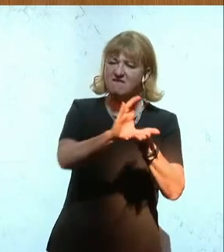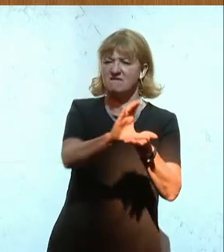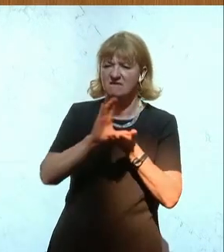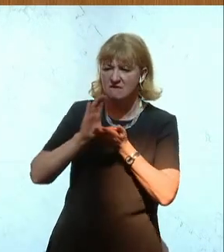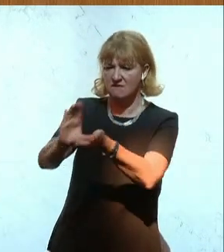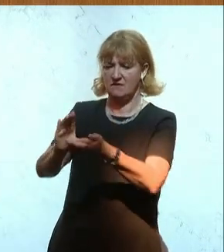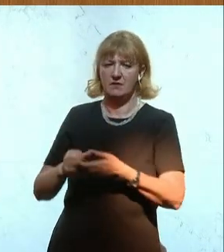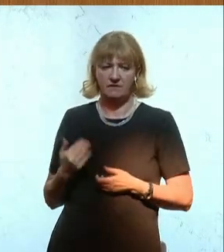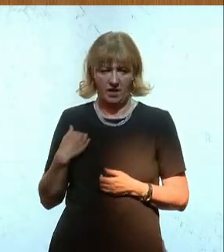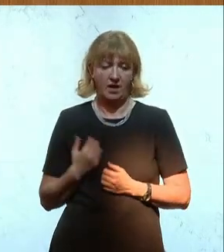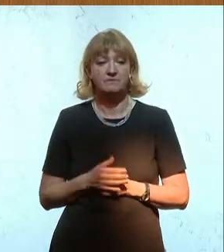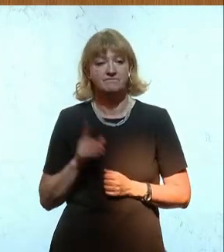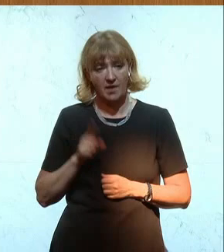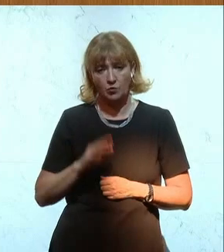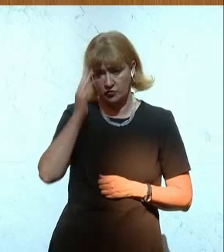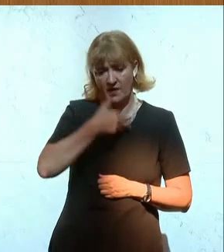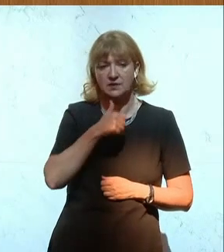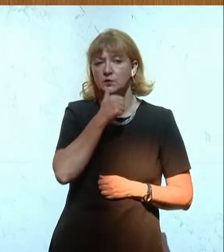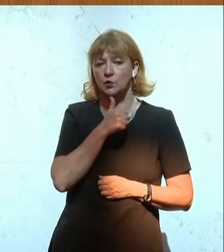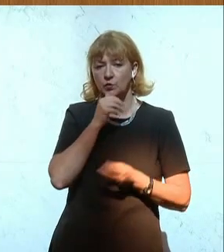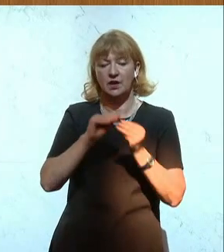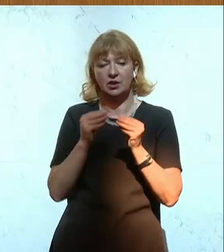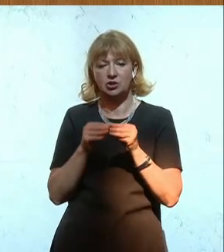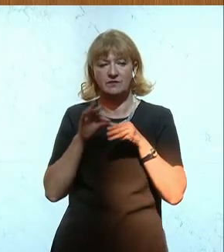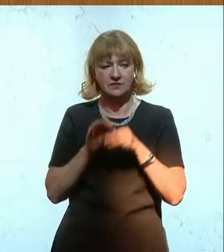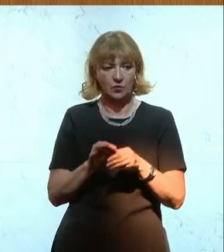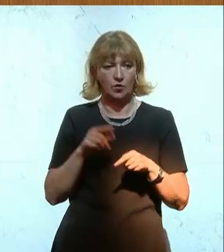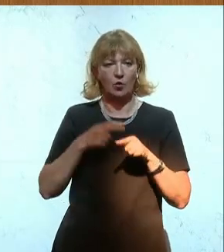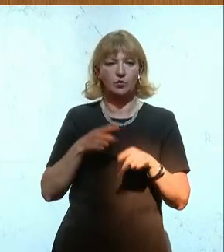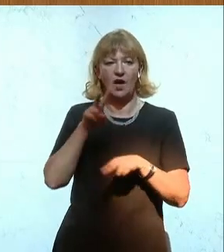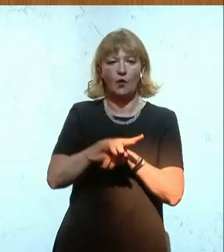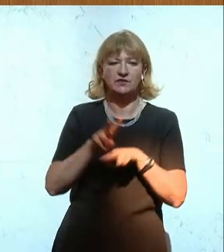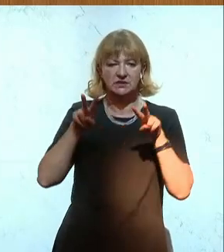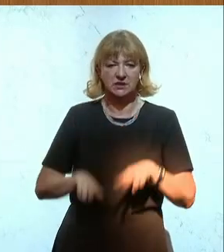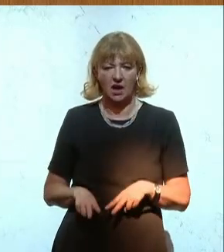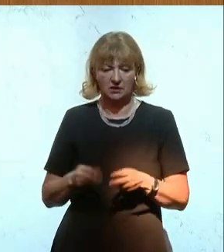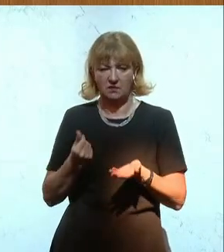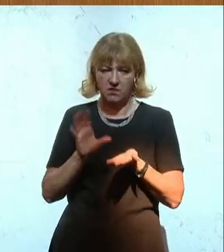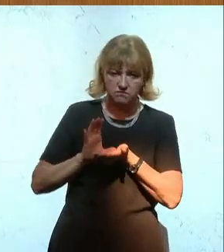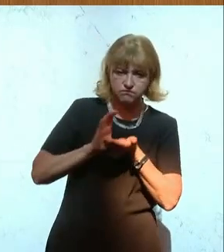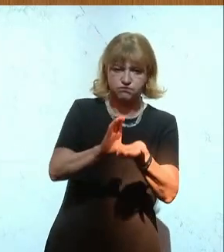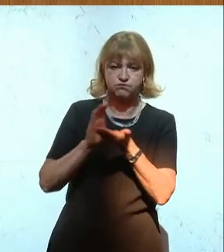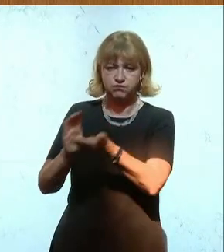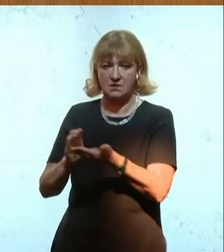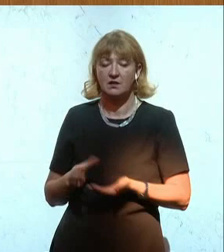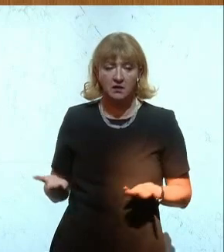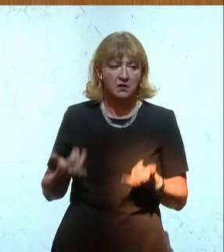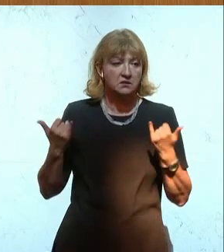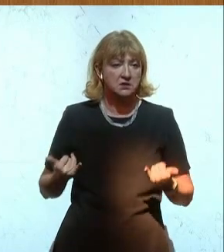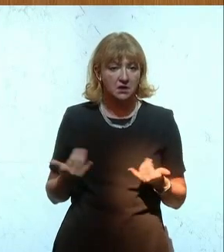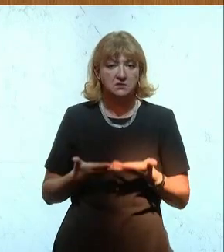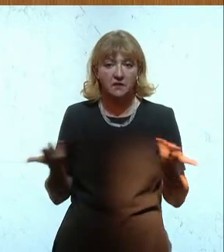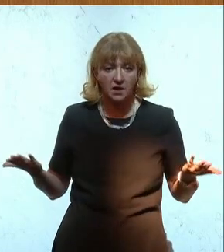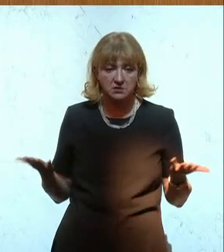und zu guter Letzt die schwarz-grünen Geschäftsführer und Aufsichtsräte. Außer Spesen nichts gewesen.